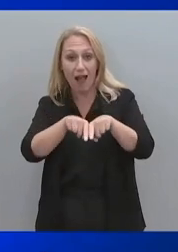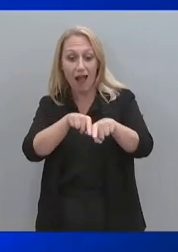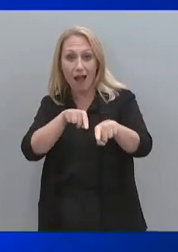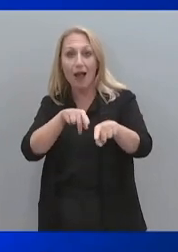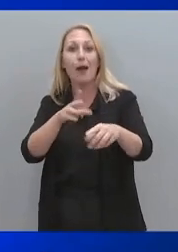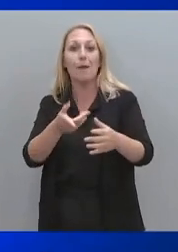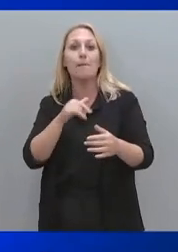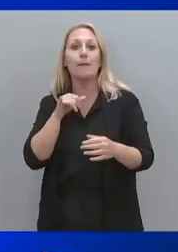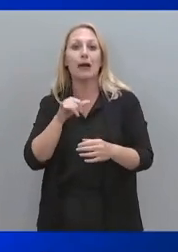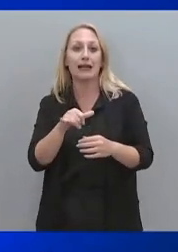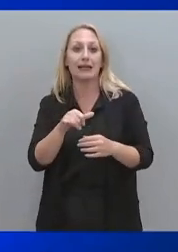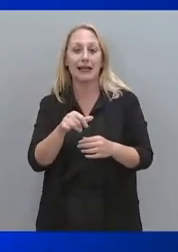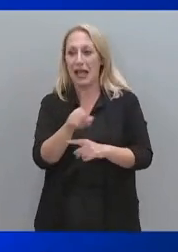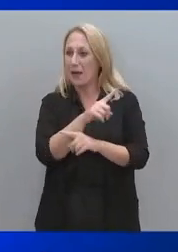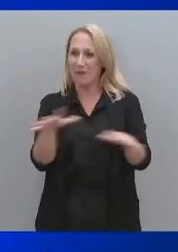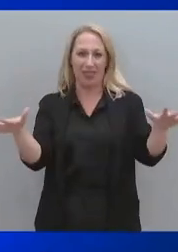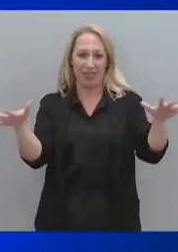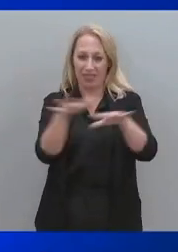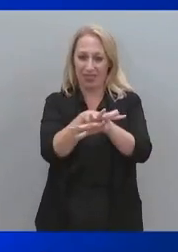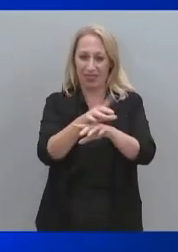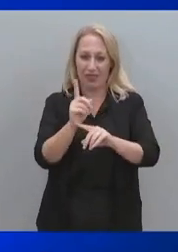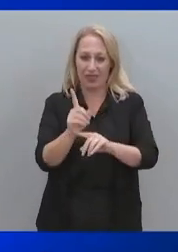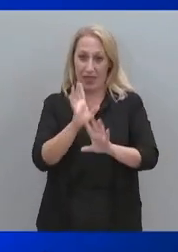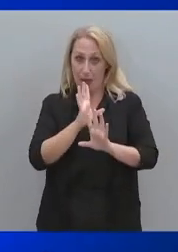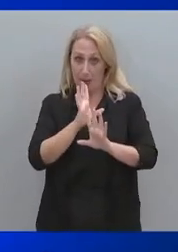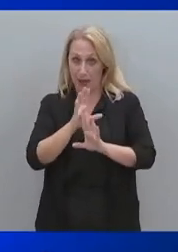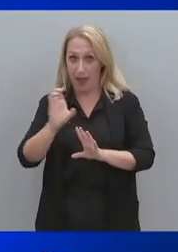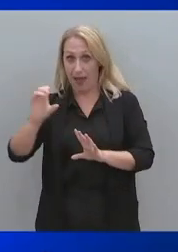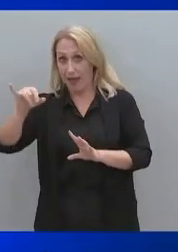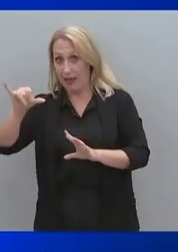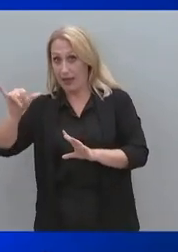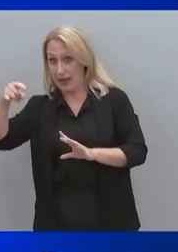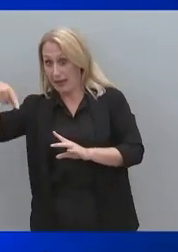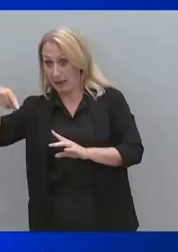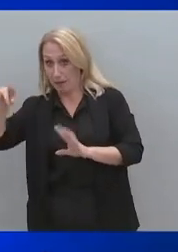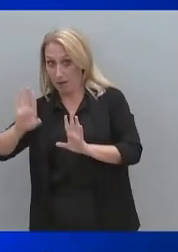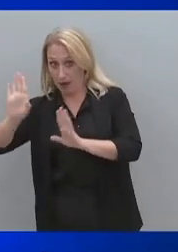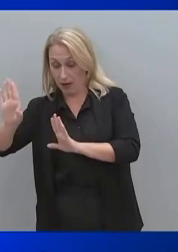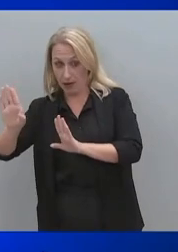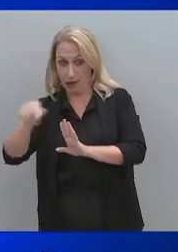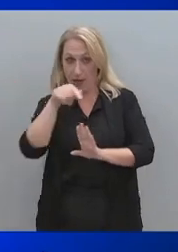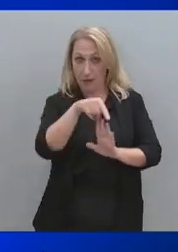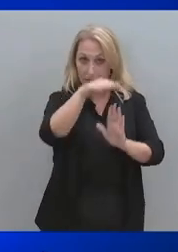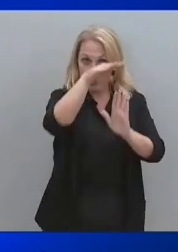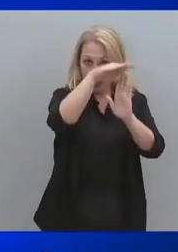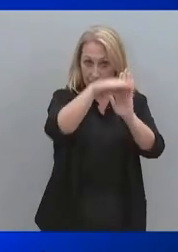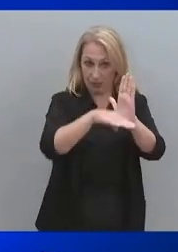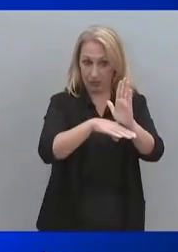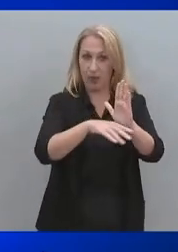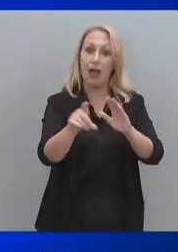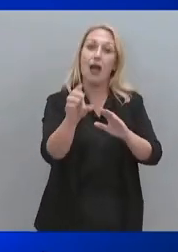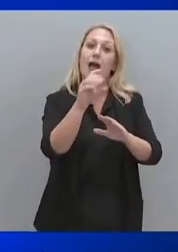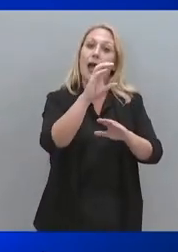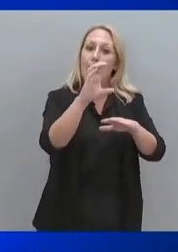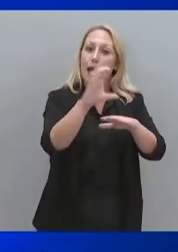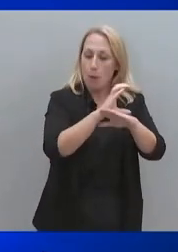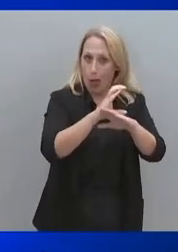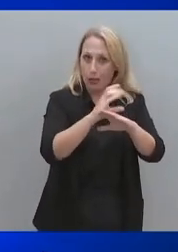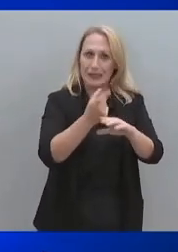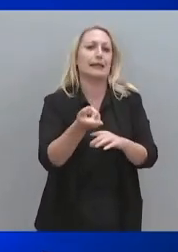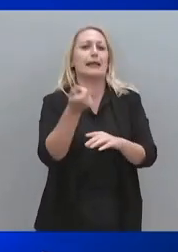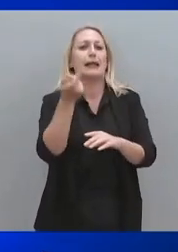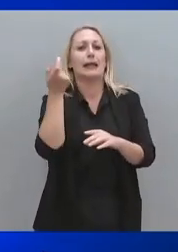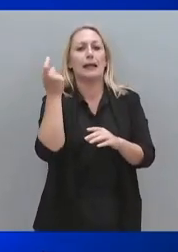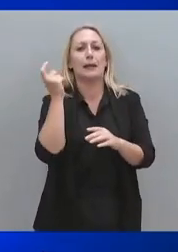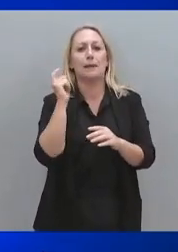συγχαίω με αυτά τα λογισμικά τα οποία δεν έχουν τίποτα να κάνουν με την ελληνική κυβέρνηση με το ζήτημα των νόμιμων επισυνδέσεων για το οποίο νομίζω ότι έχω δώσει